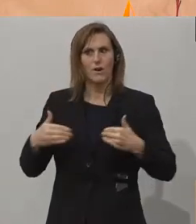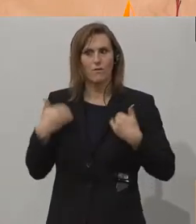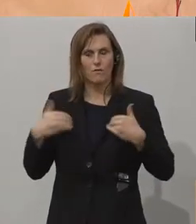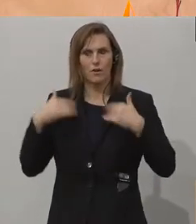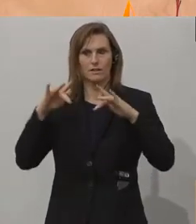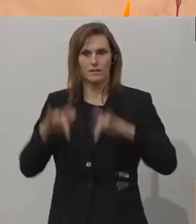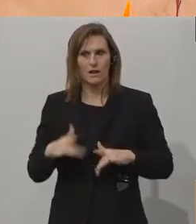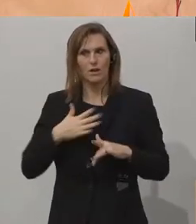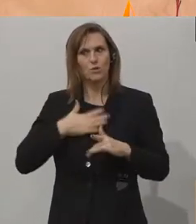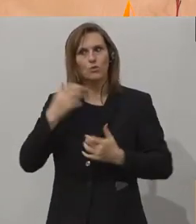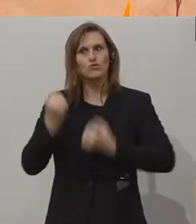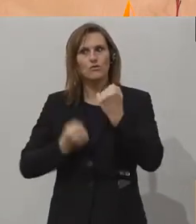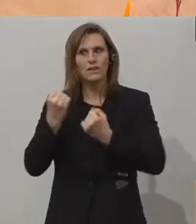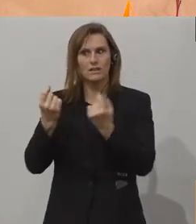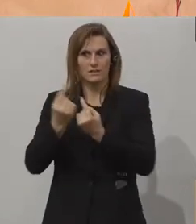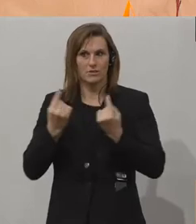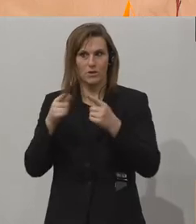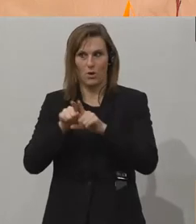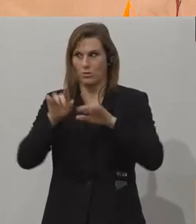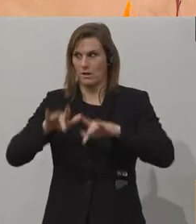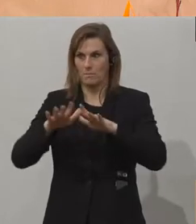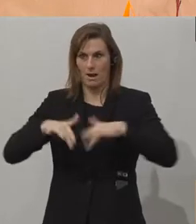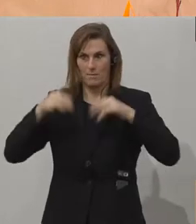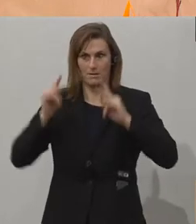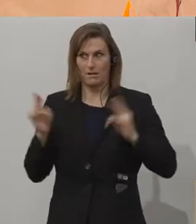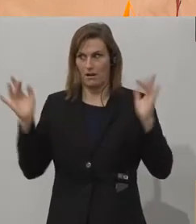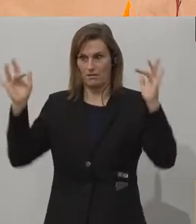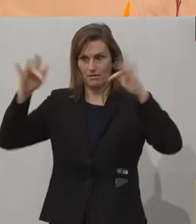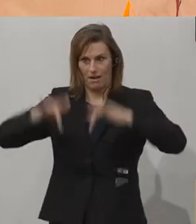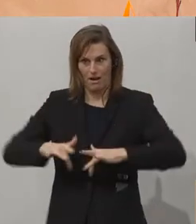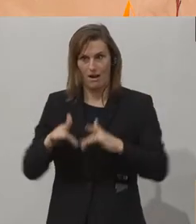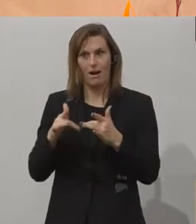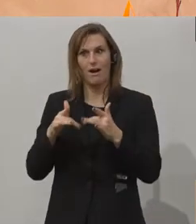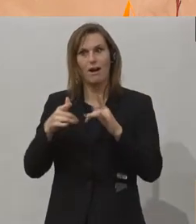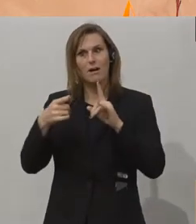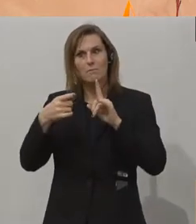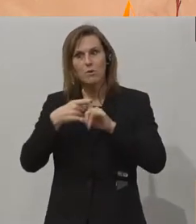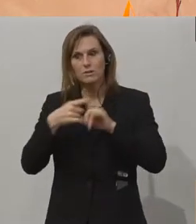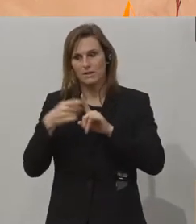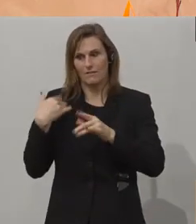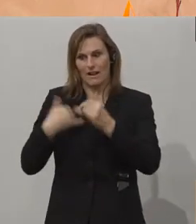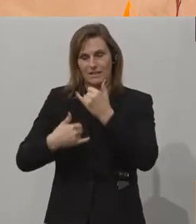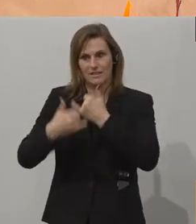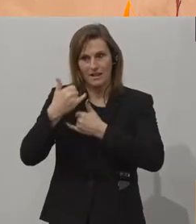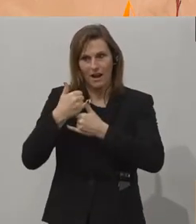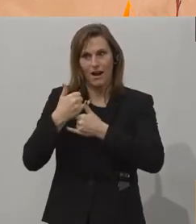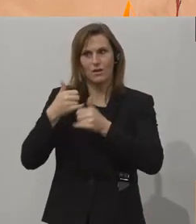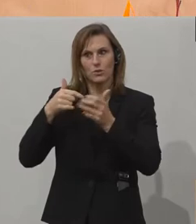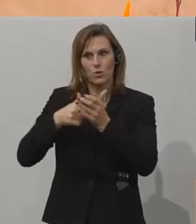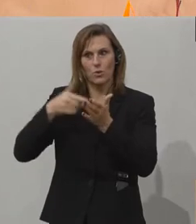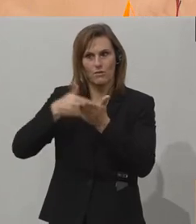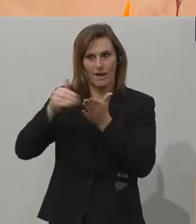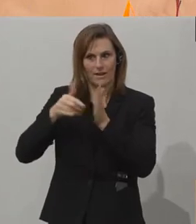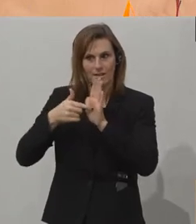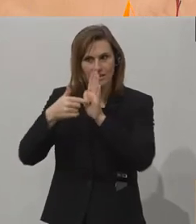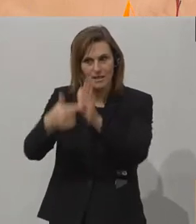trotz all den schwierigen Umständen hier im Parlament sein können und damit das positive Echo vom vergangenen Jahr fortführen können, unter